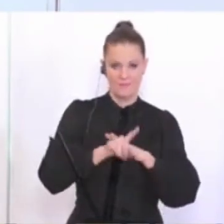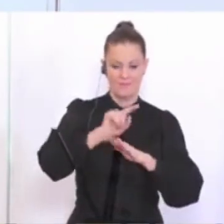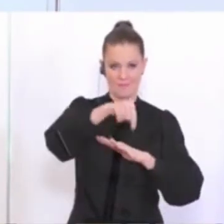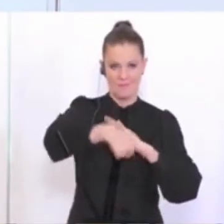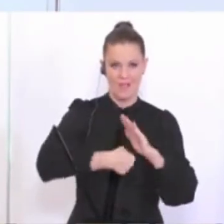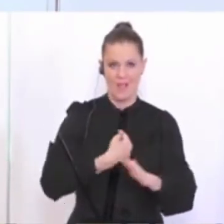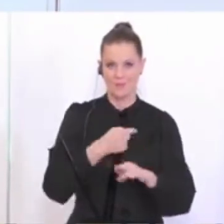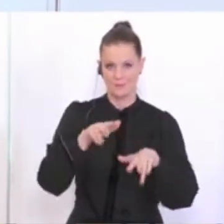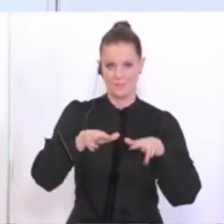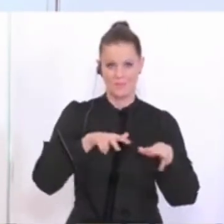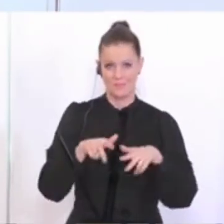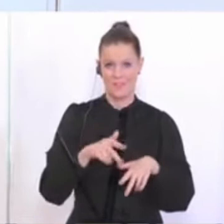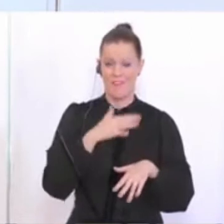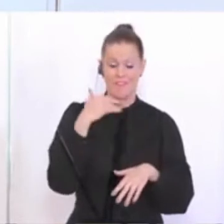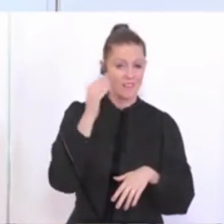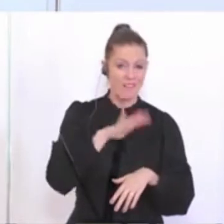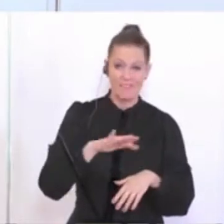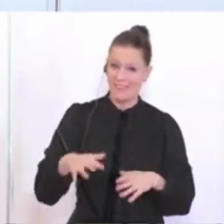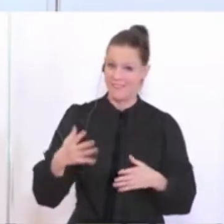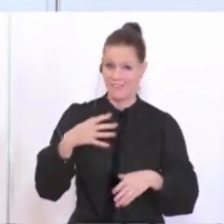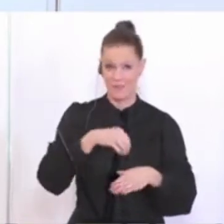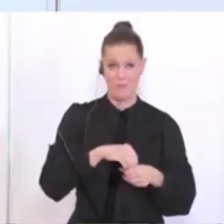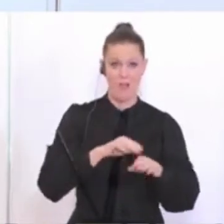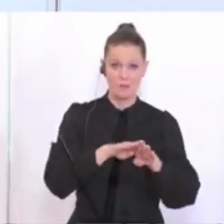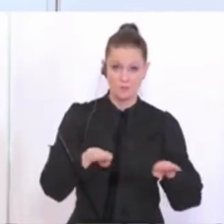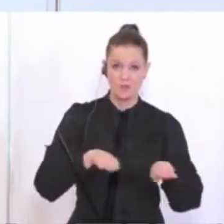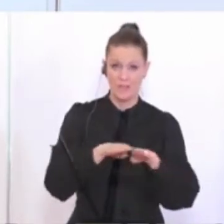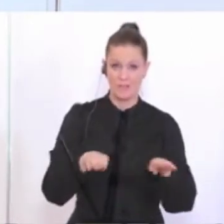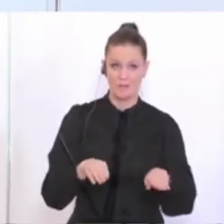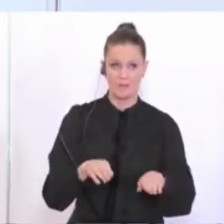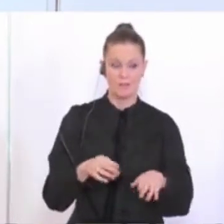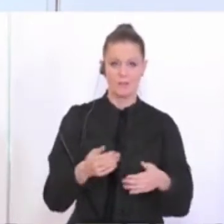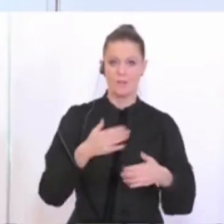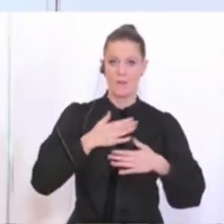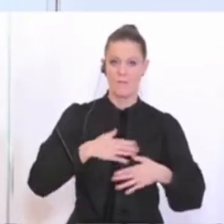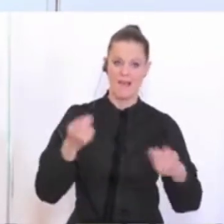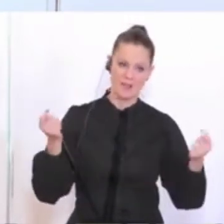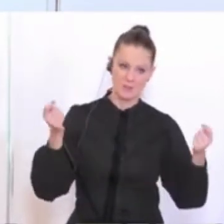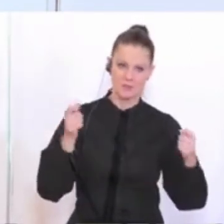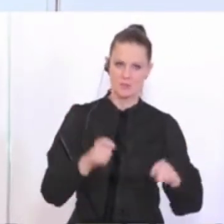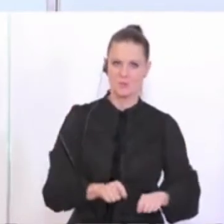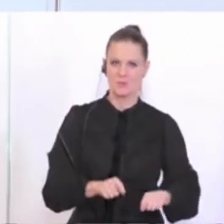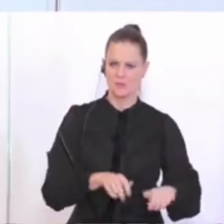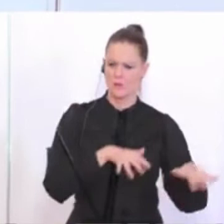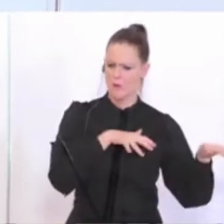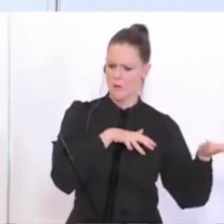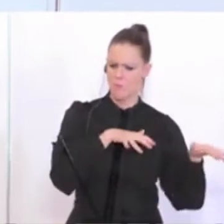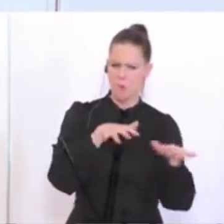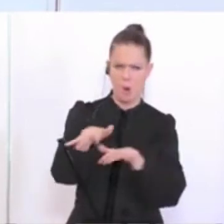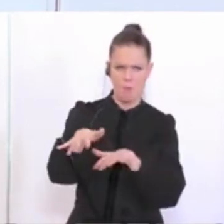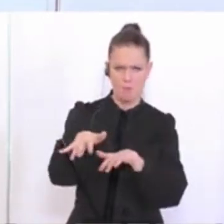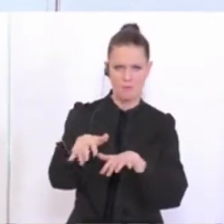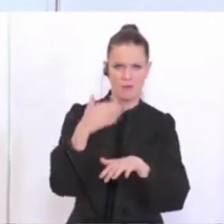Rolle. Beim Baden sind ja immer wieder viele Kinder betroffen, wenn man sich das so überlegt, dann hast du Badeschluss und dann strömen oder stürmen alle zum